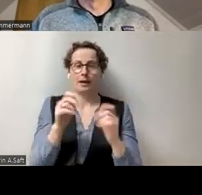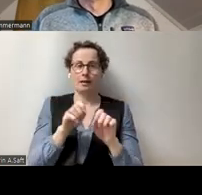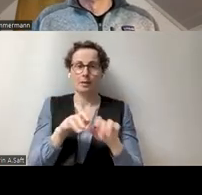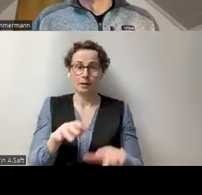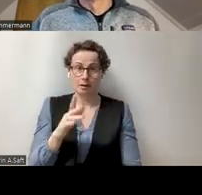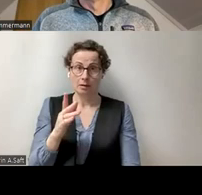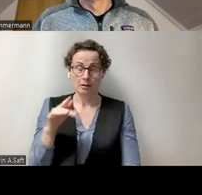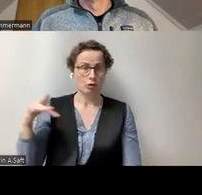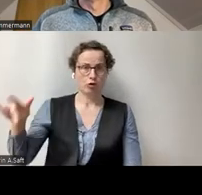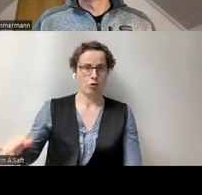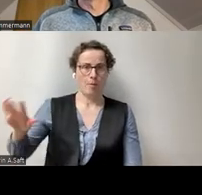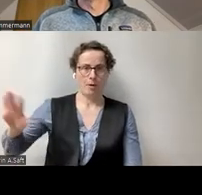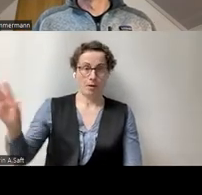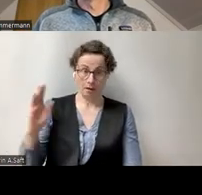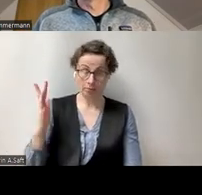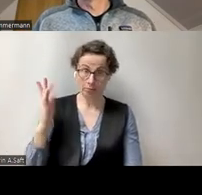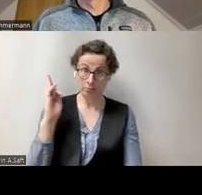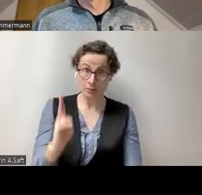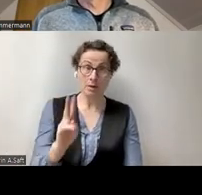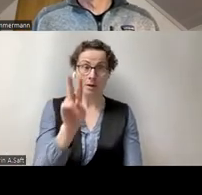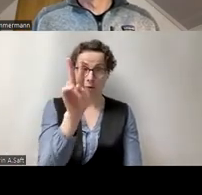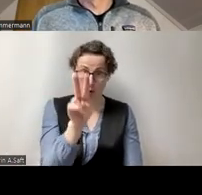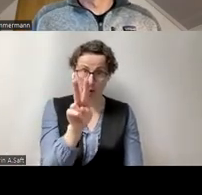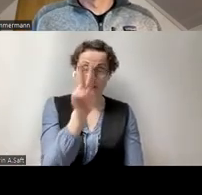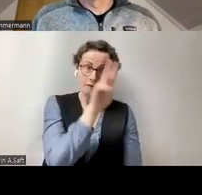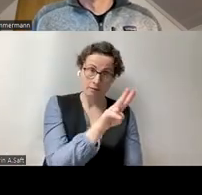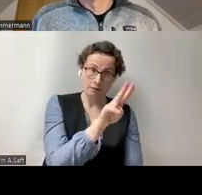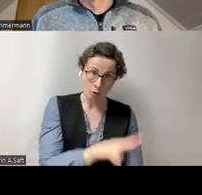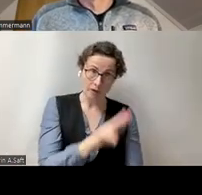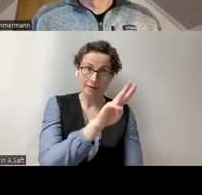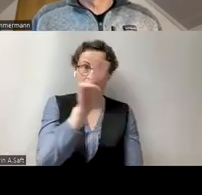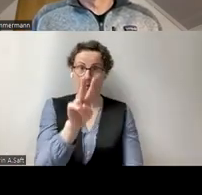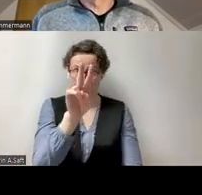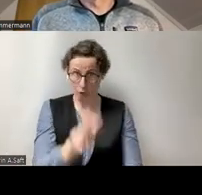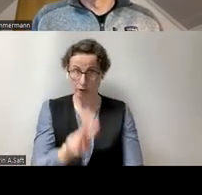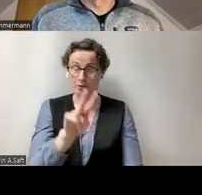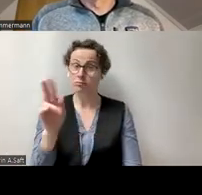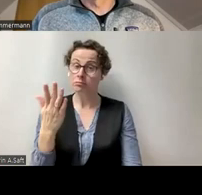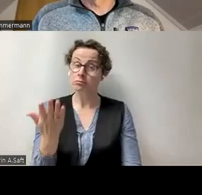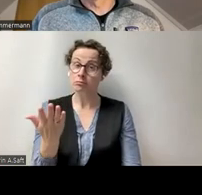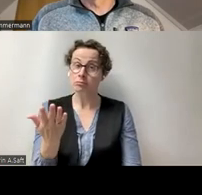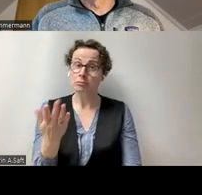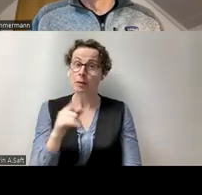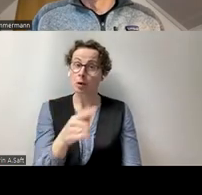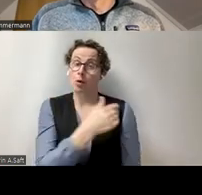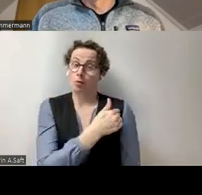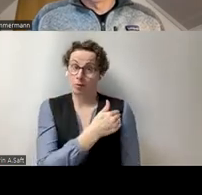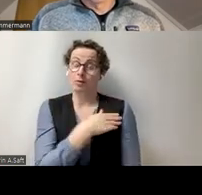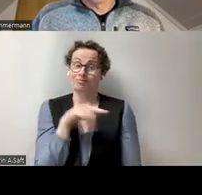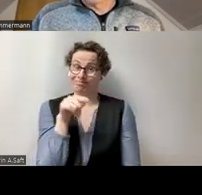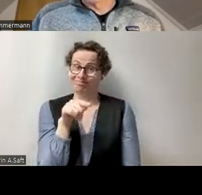ich stoppe mal hier. Sie haben gemerkt, der Screenreader liest vor. Es handelt sich um eine SmartArt-Grafik.